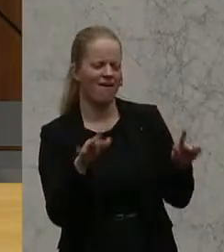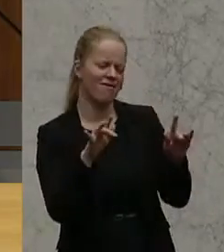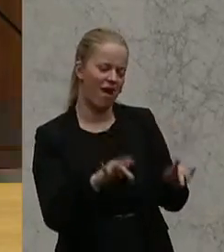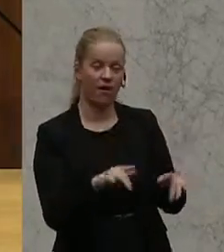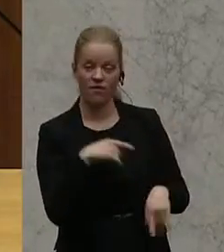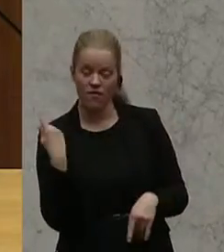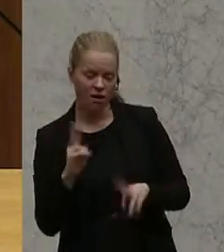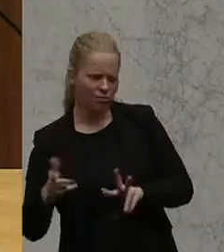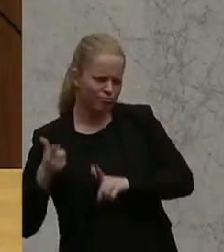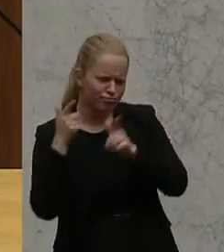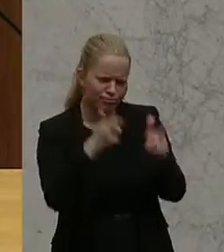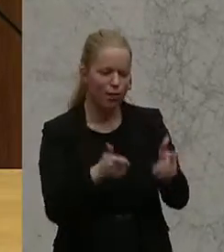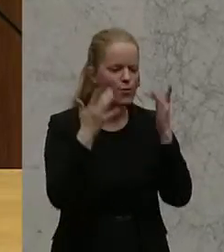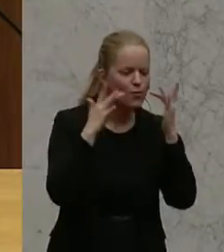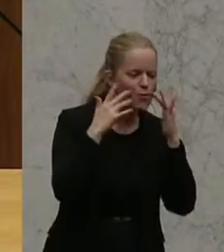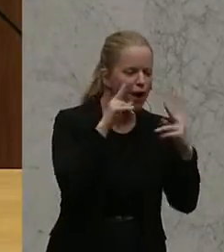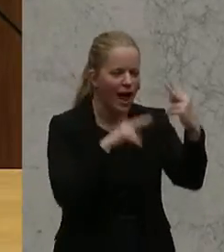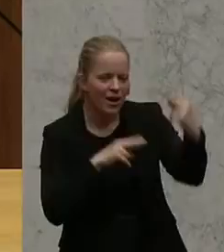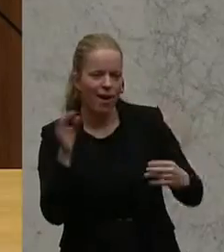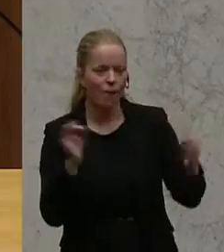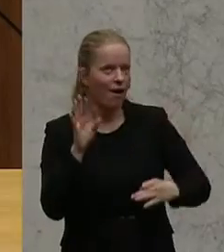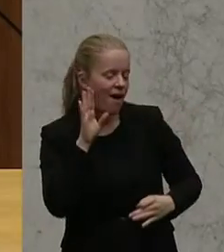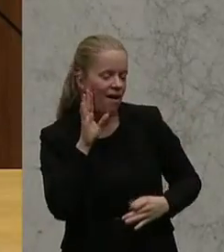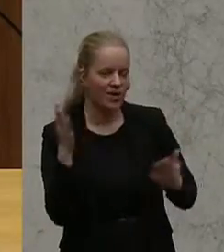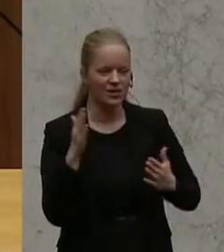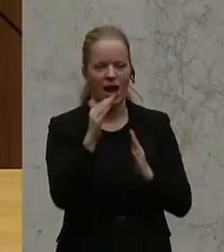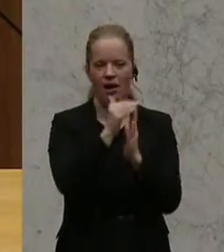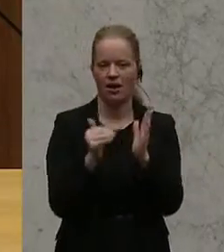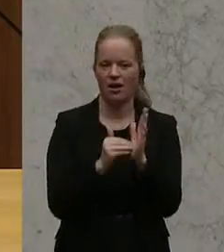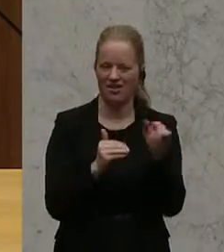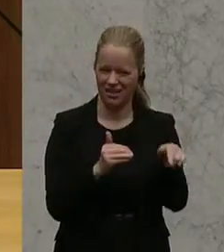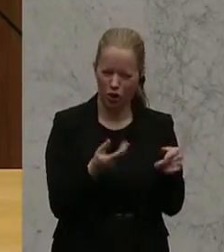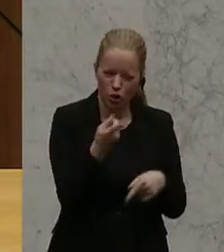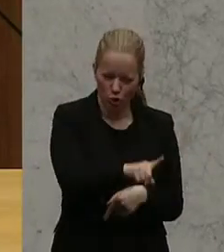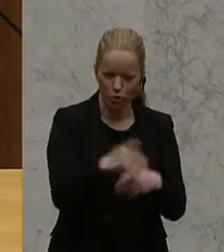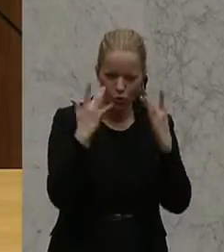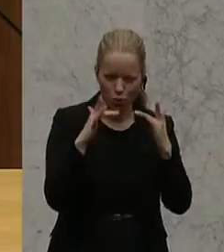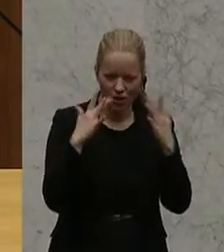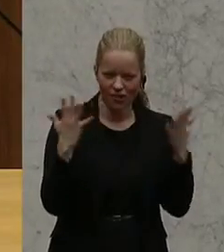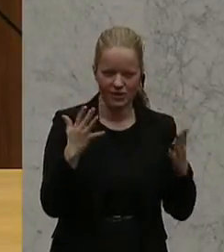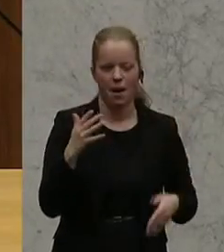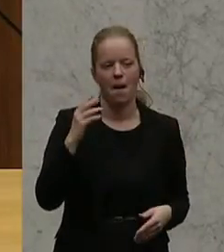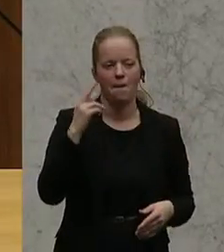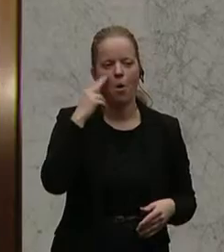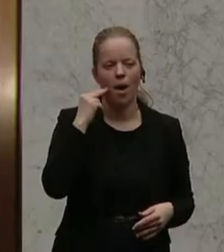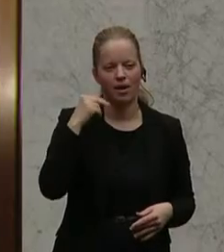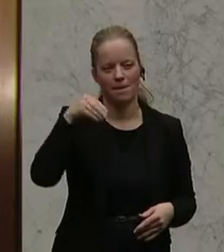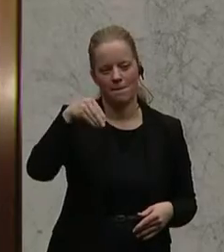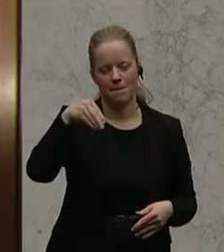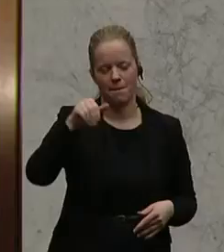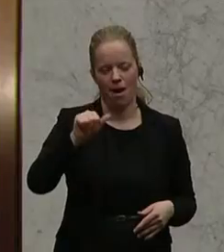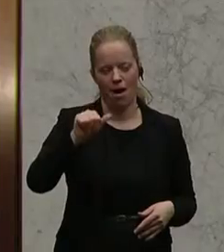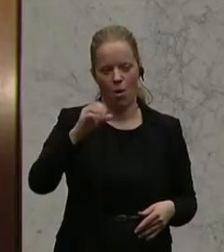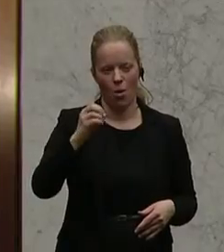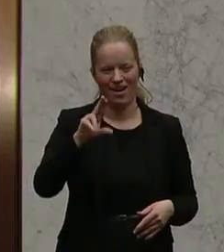selber kennenlernen können oder auch nur durch den Hörensagen kennen, nämlich die Kultur der Maori. Und das hat mein Kollege gerade vollkommen vergessen zu